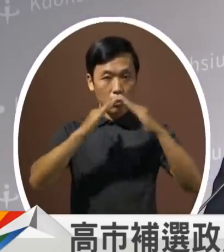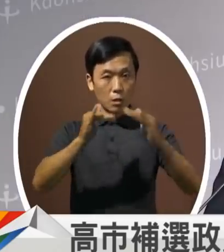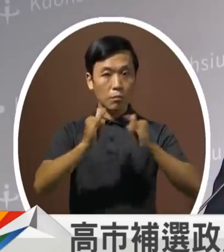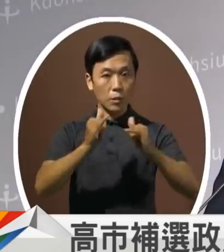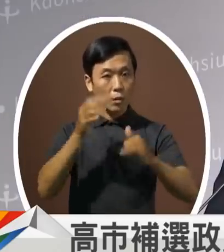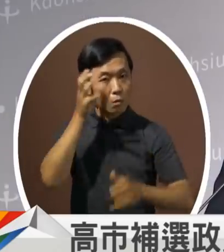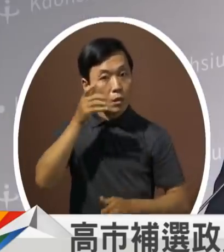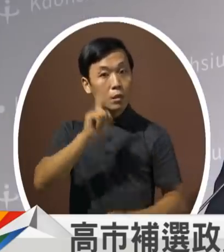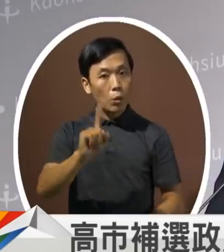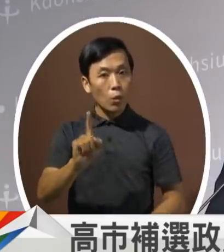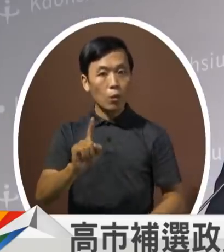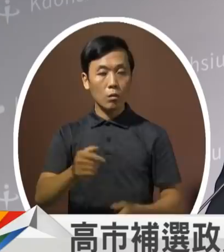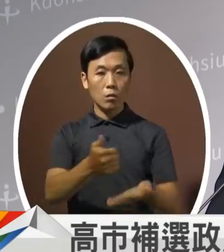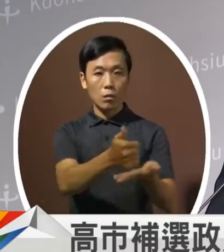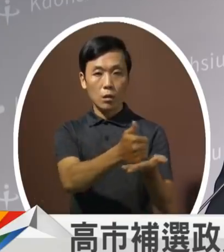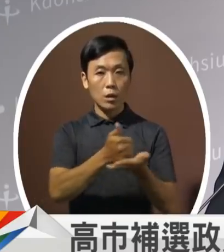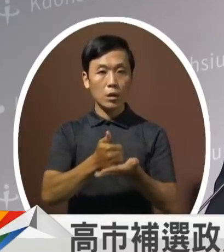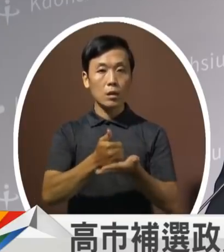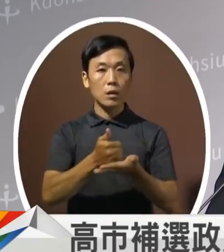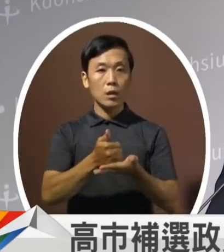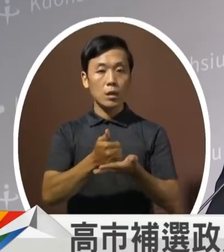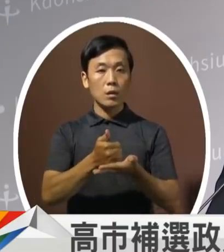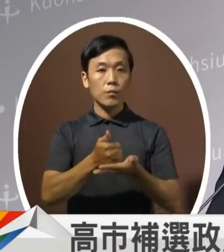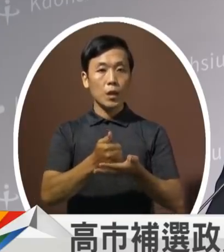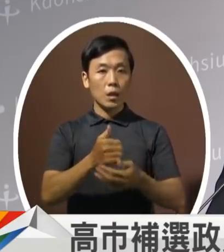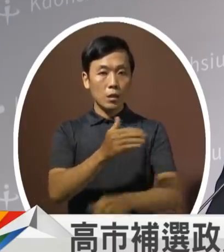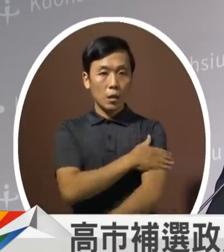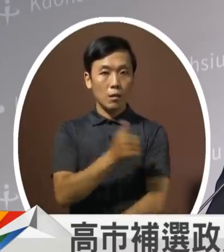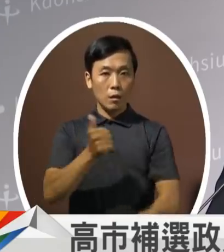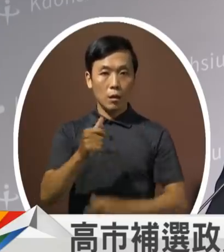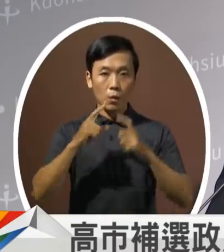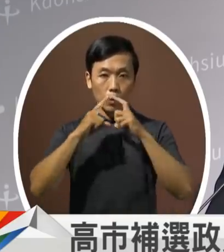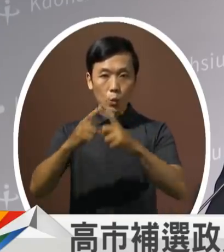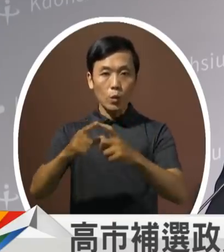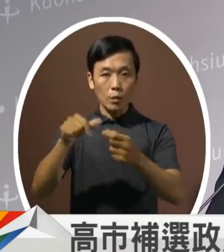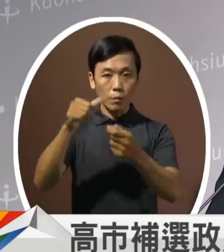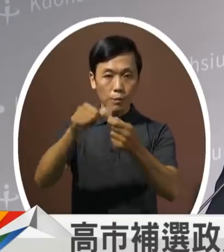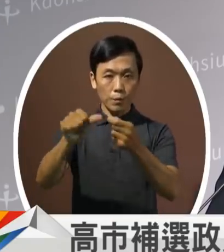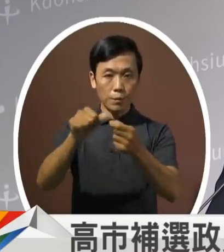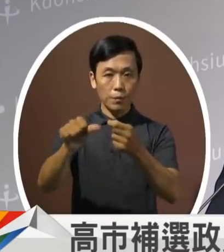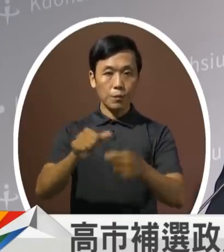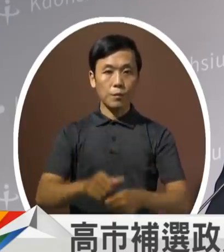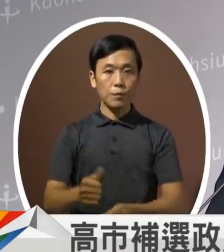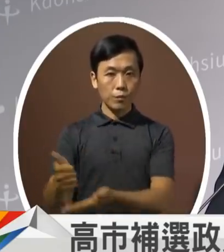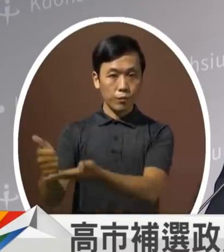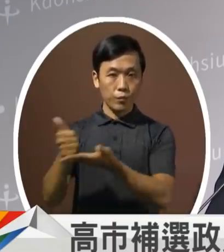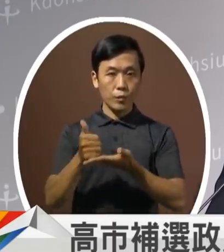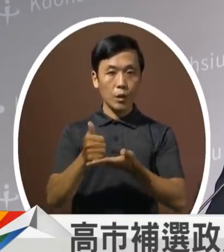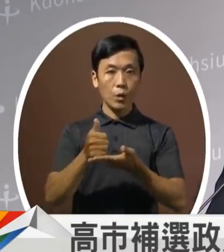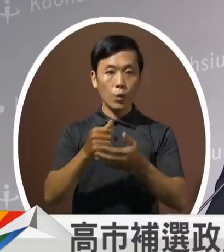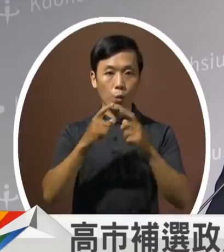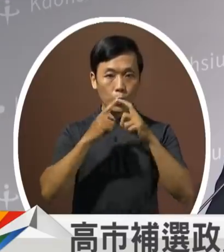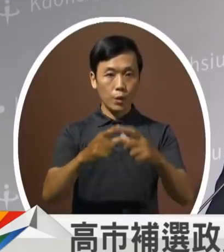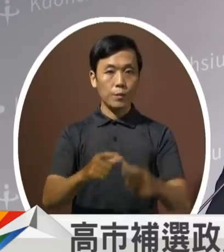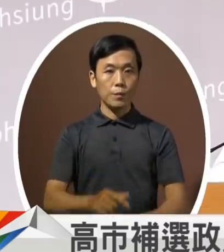请陈其脉候选人回答时间五分钟 请回答